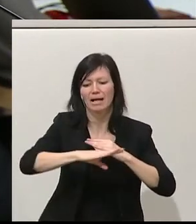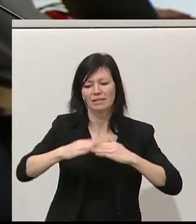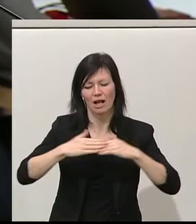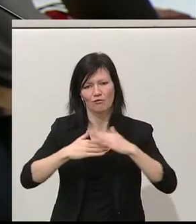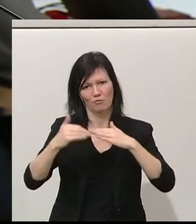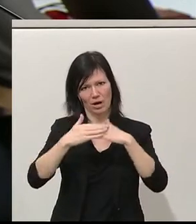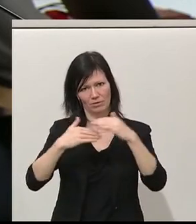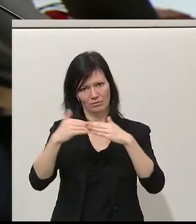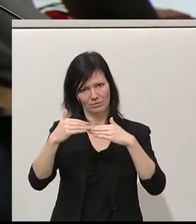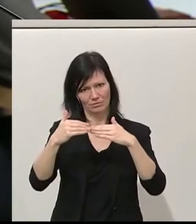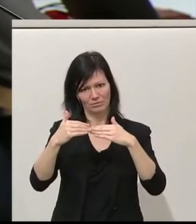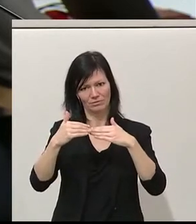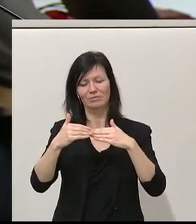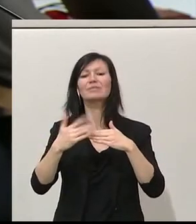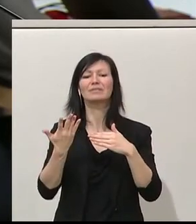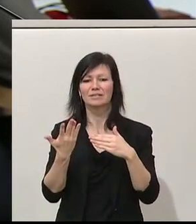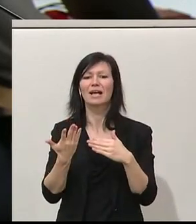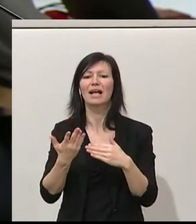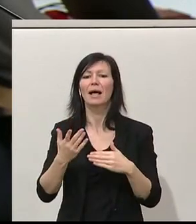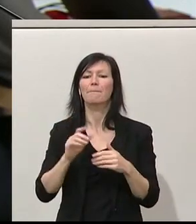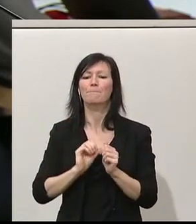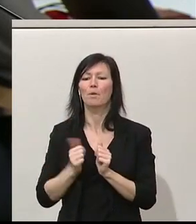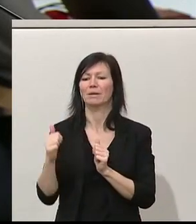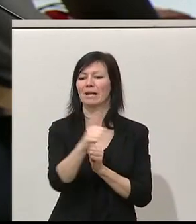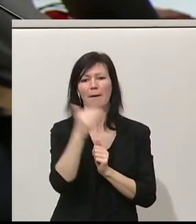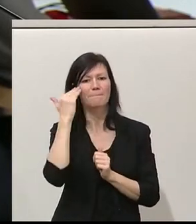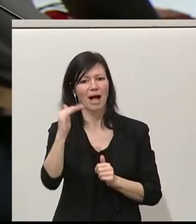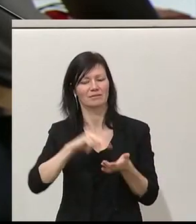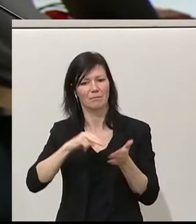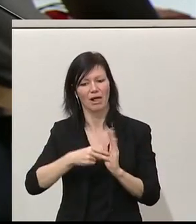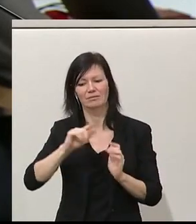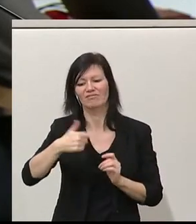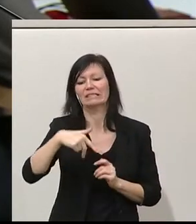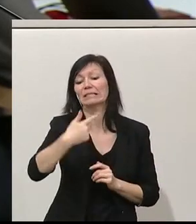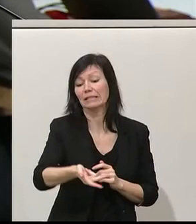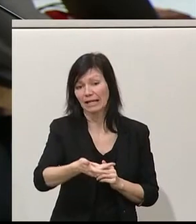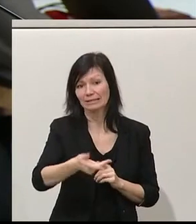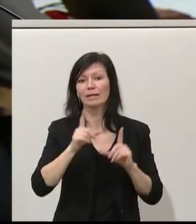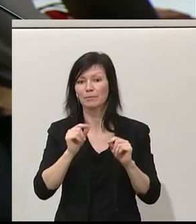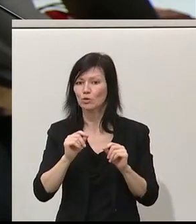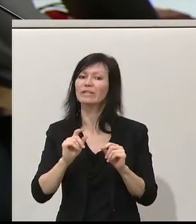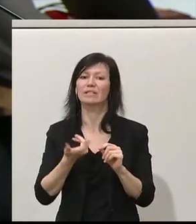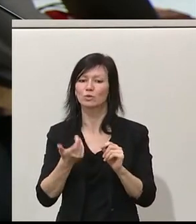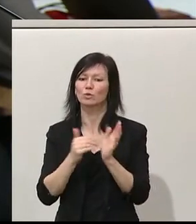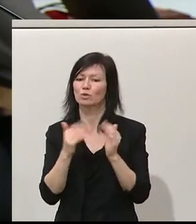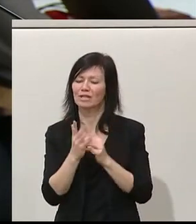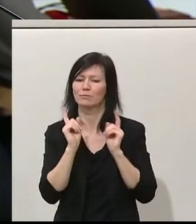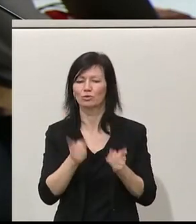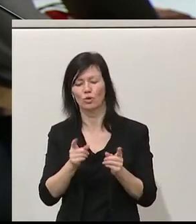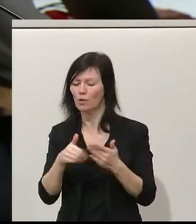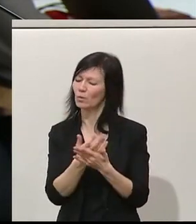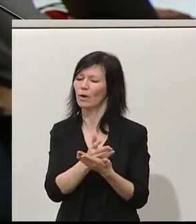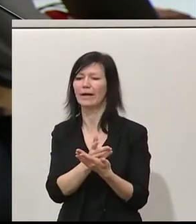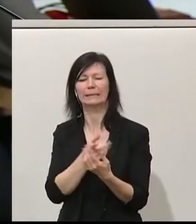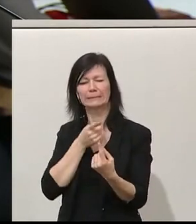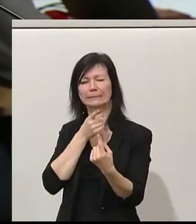Mobilitäts Masterplan 2030. Da geht es um eine strategische Neuausrichtung des Mobilitätssystems in Richtung auch